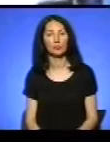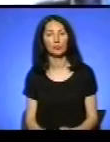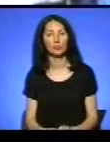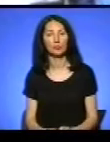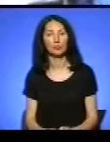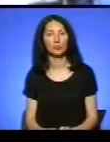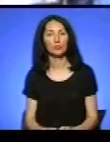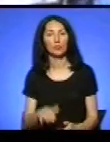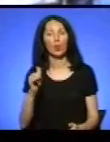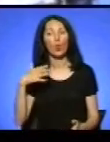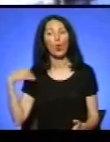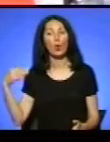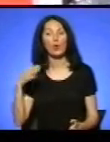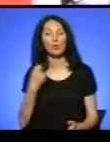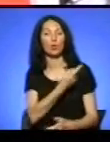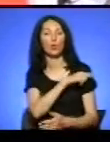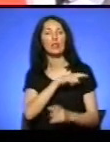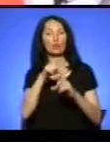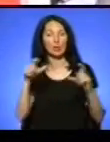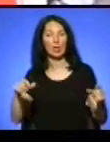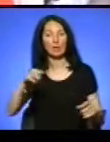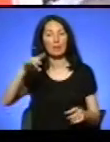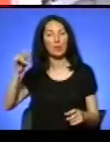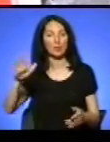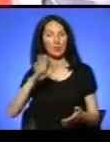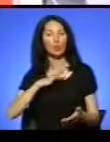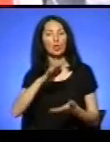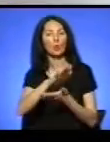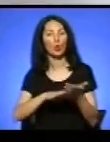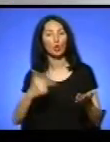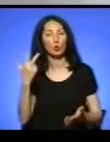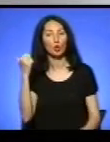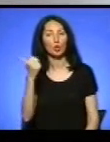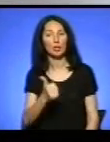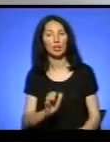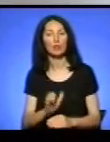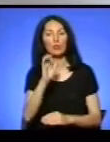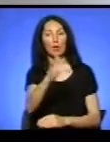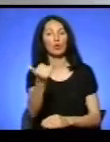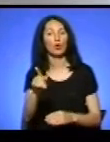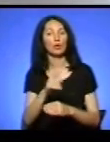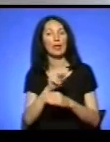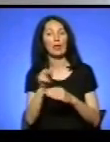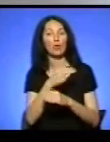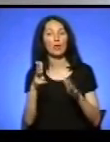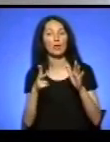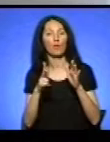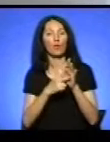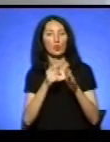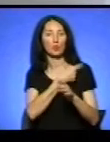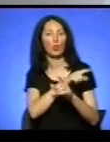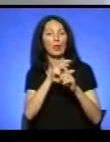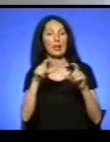У Львівському медзакладі Максим перебуватиме впродовж трьох тижнів. Відправили його на лікування в восьму лікарню,